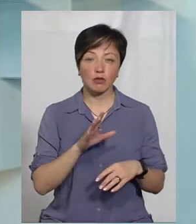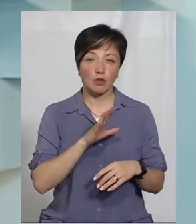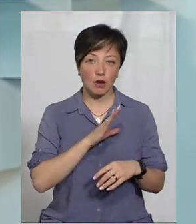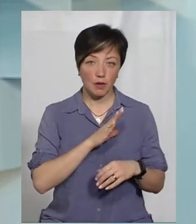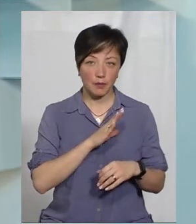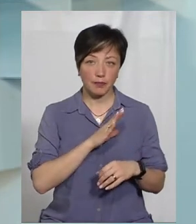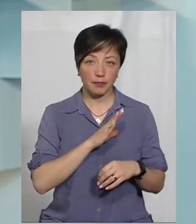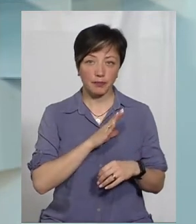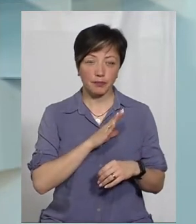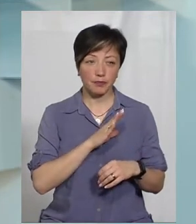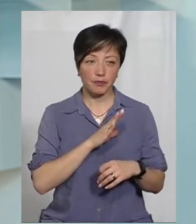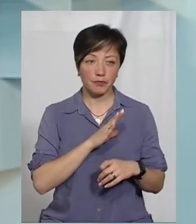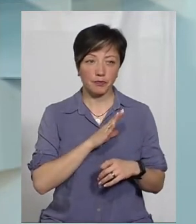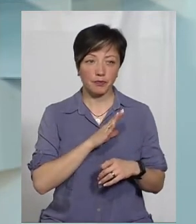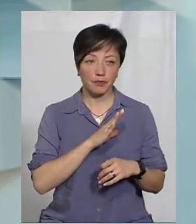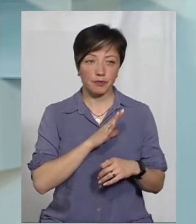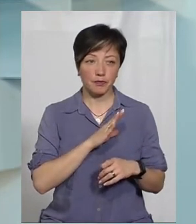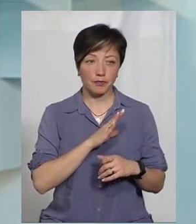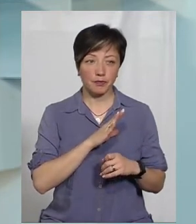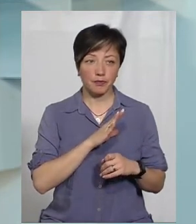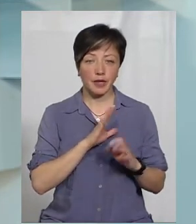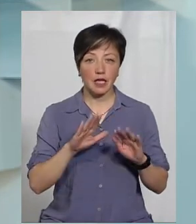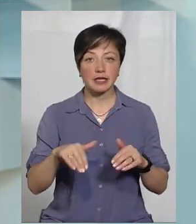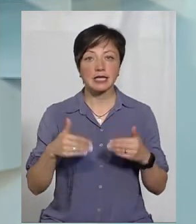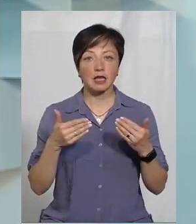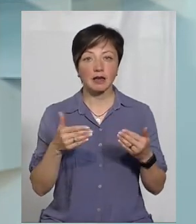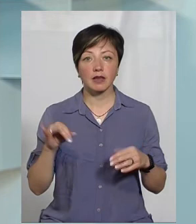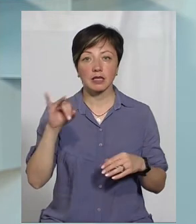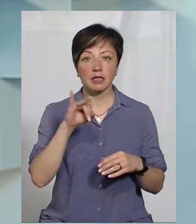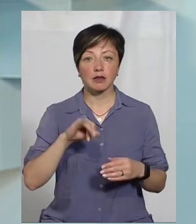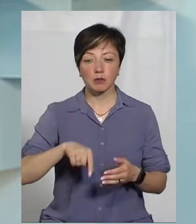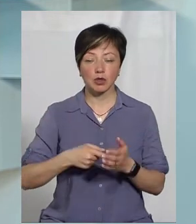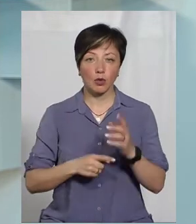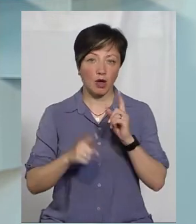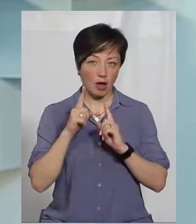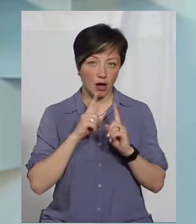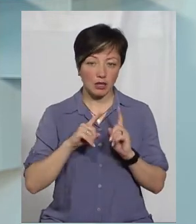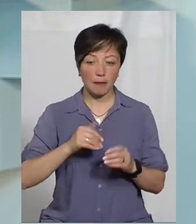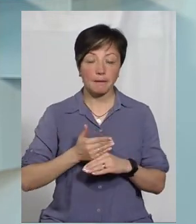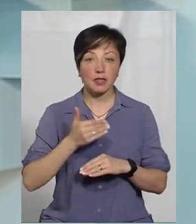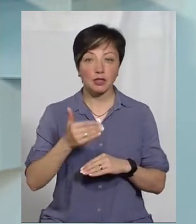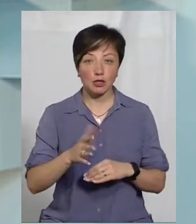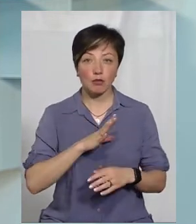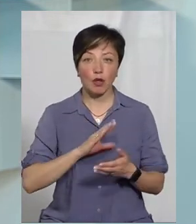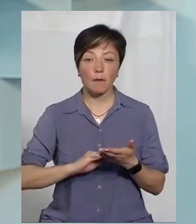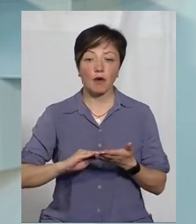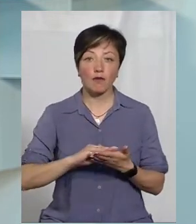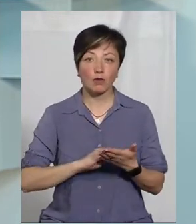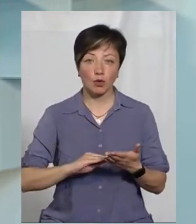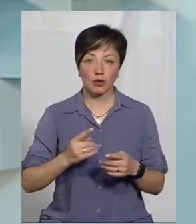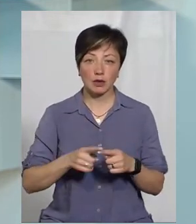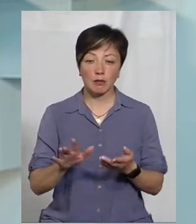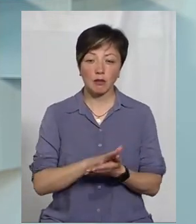скажімо, така ініціатива Ізяславської міської ради. І пізніше було повторено це